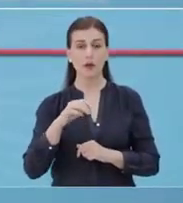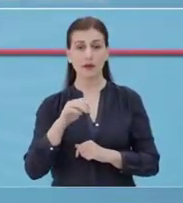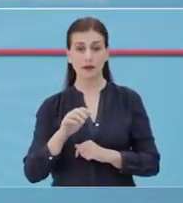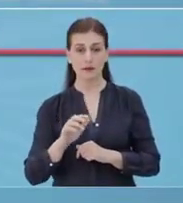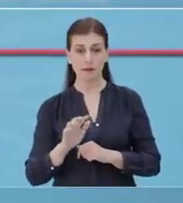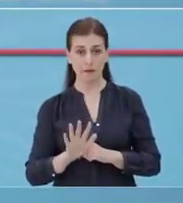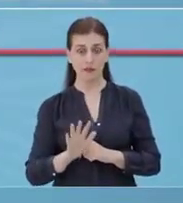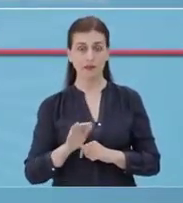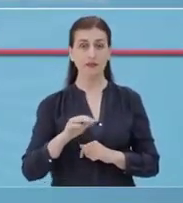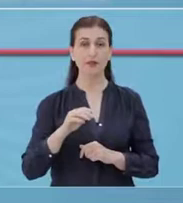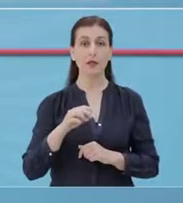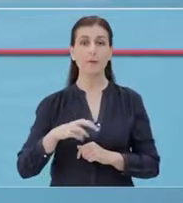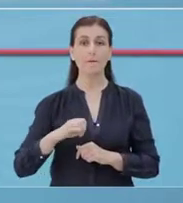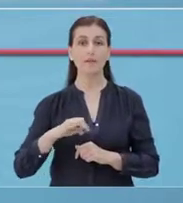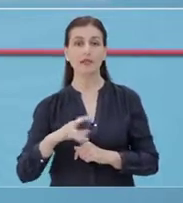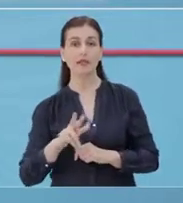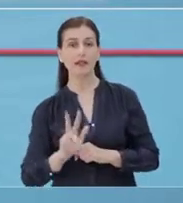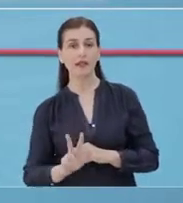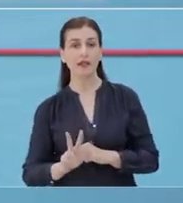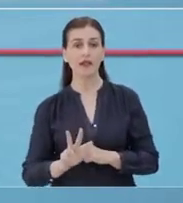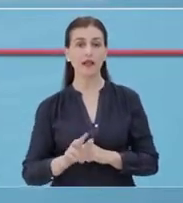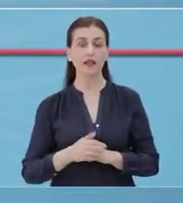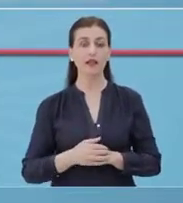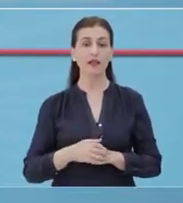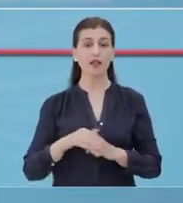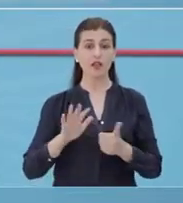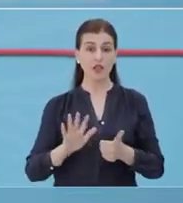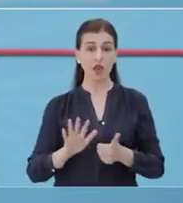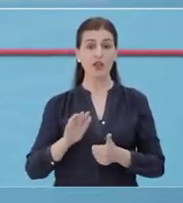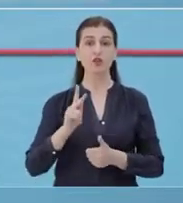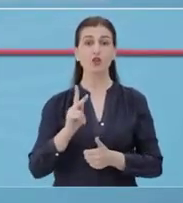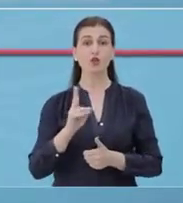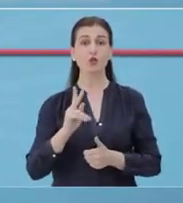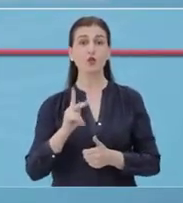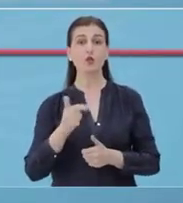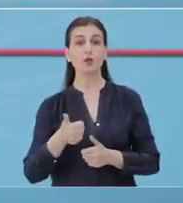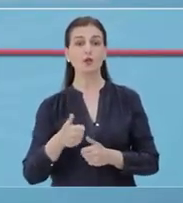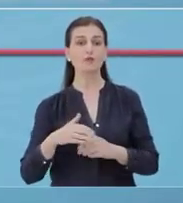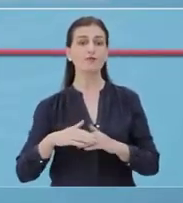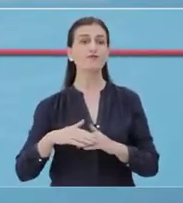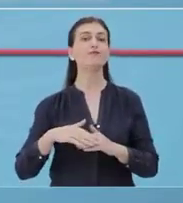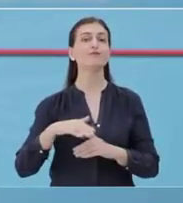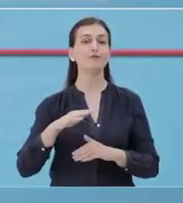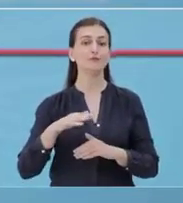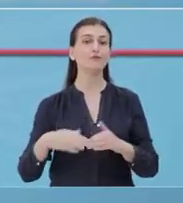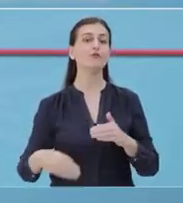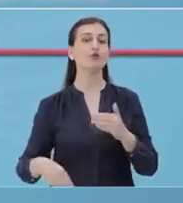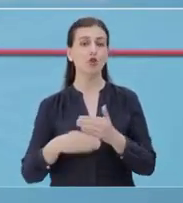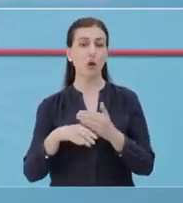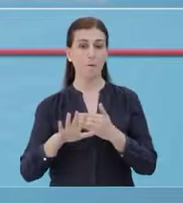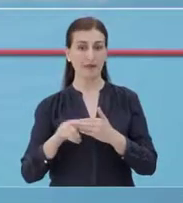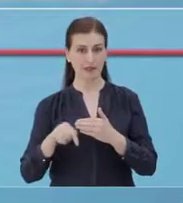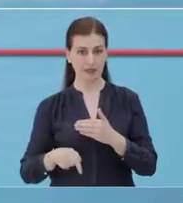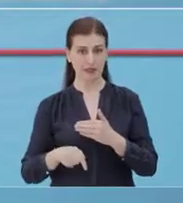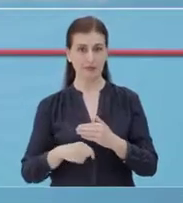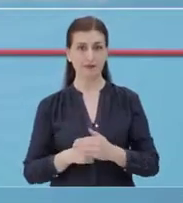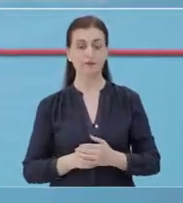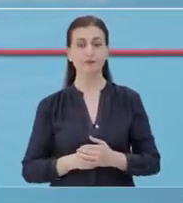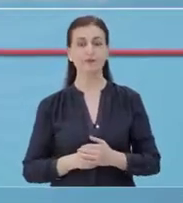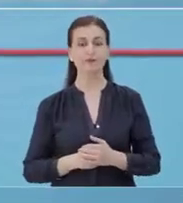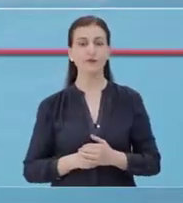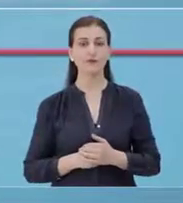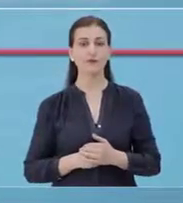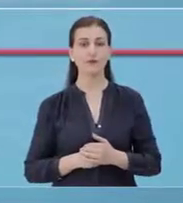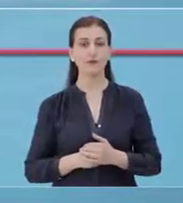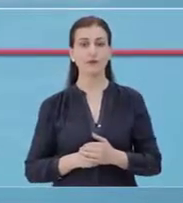në mirdit 3 raste, dhe në kukës kemi 6 raste duke ështuar nëmërin përsot me 5 raste nga një